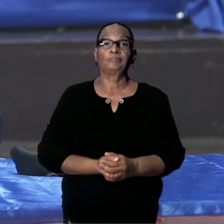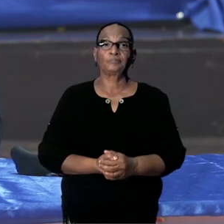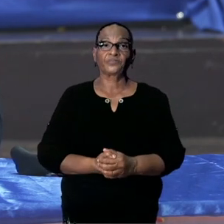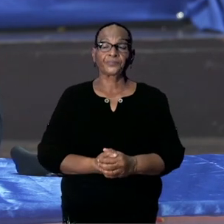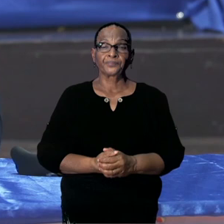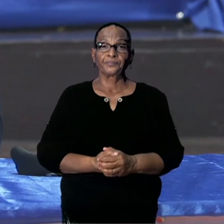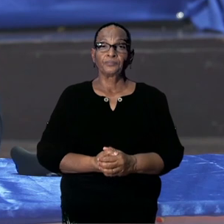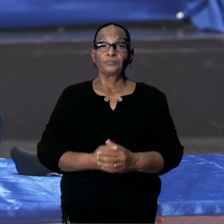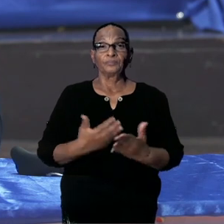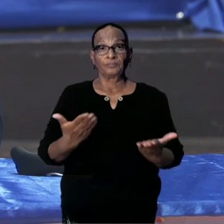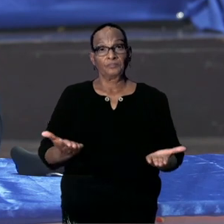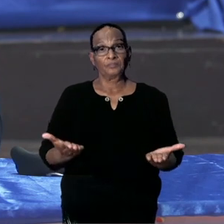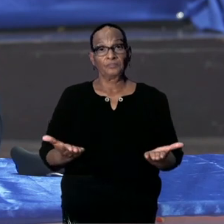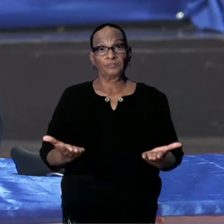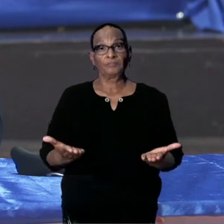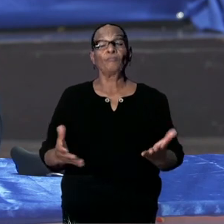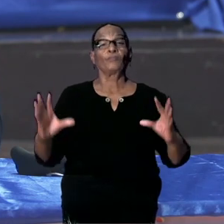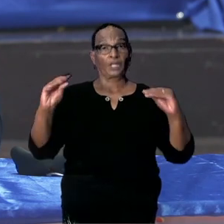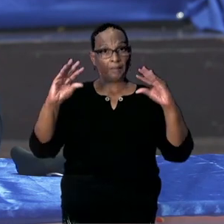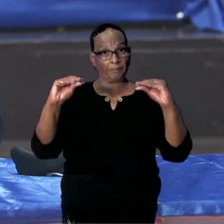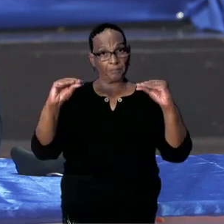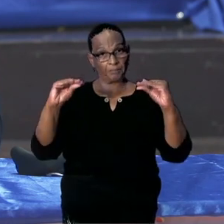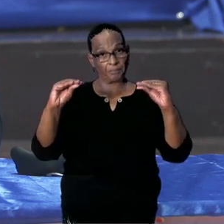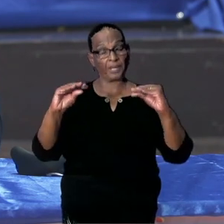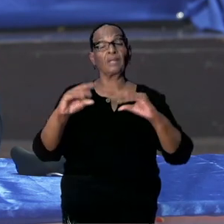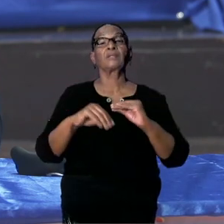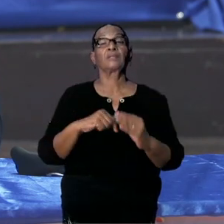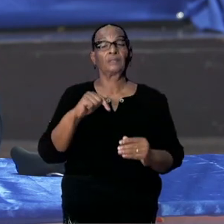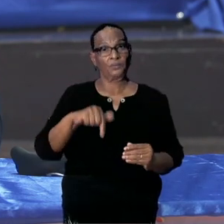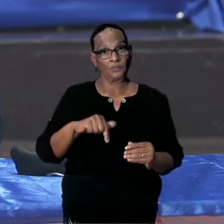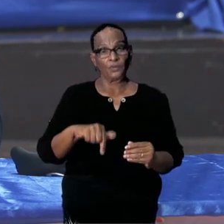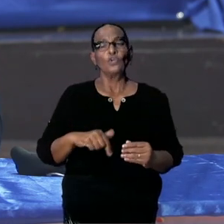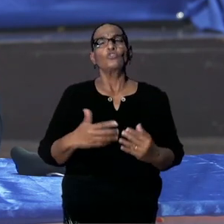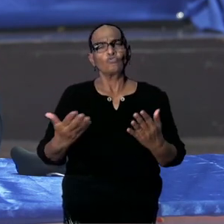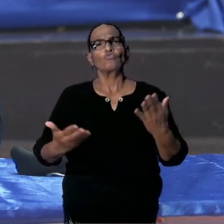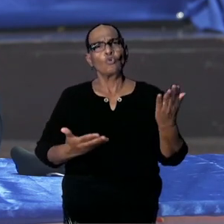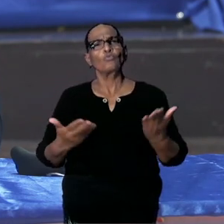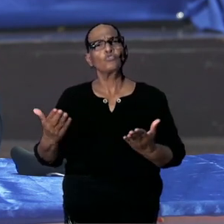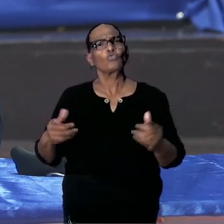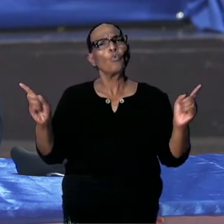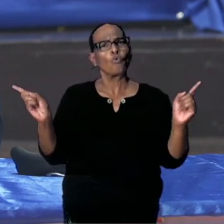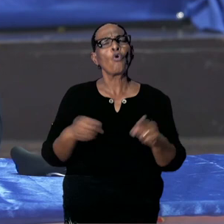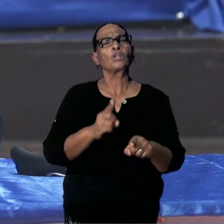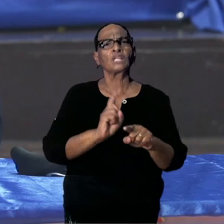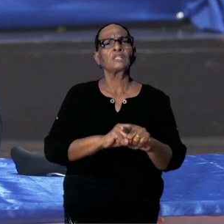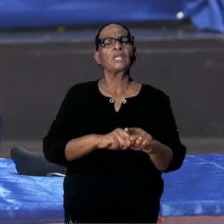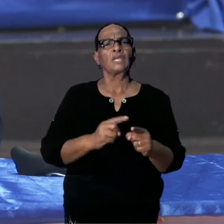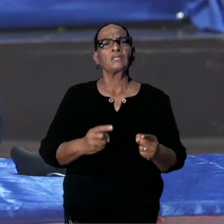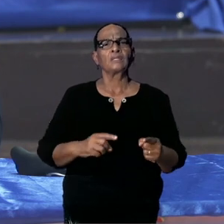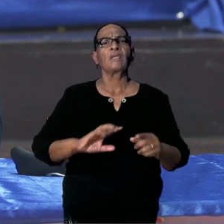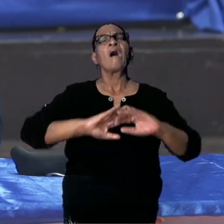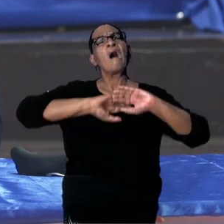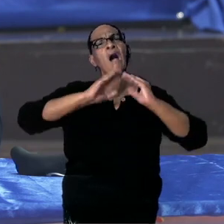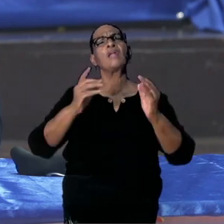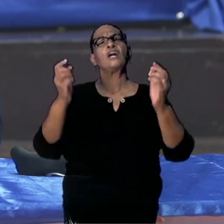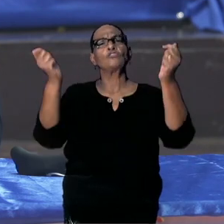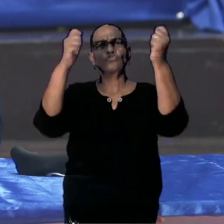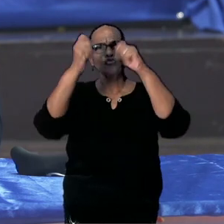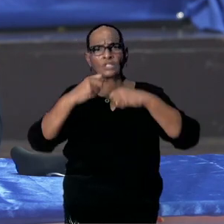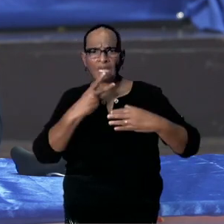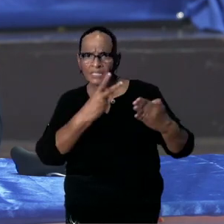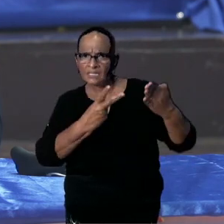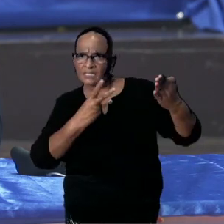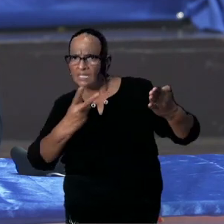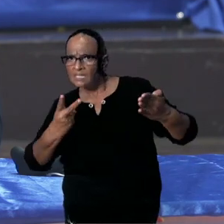Met betrekking tot de bilaterale gesprekken kan ik zeggen dat u sowieso op korte termijn alle resultaten zult merken van de